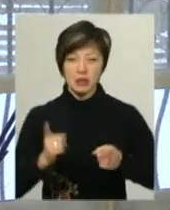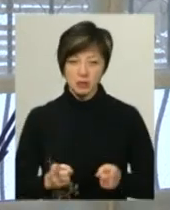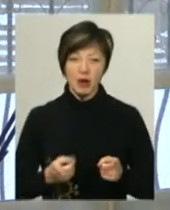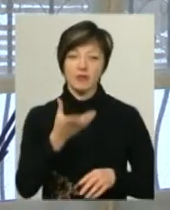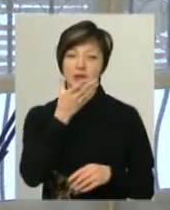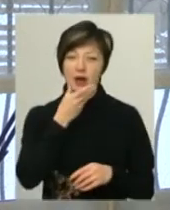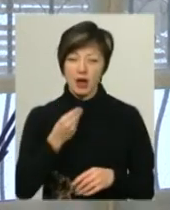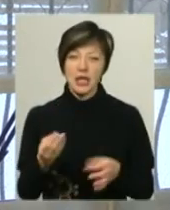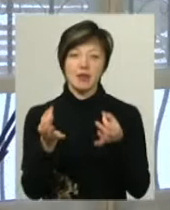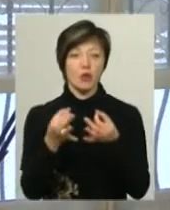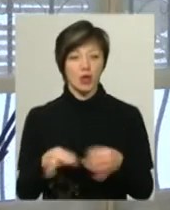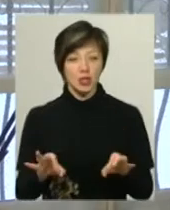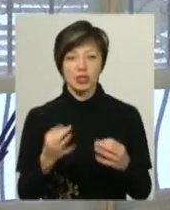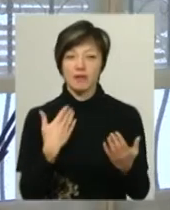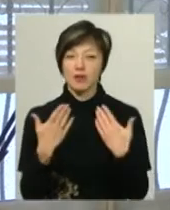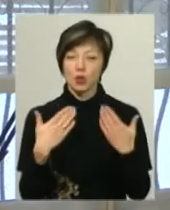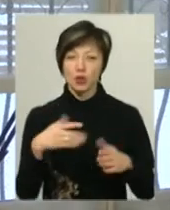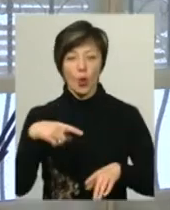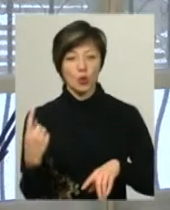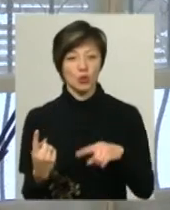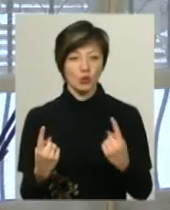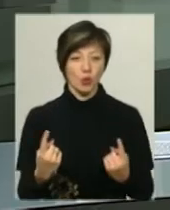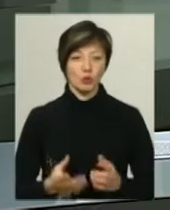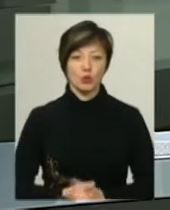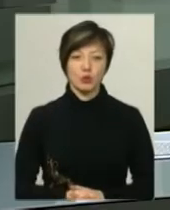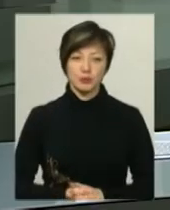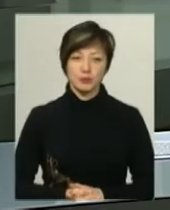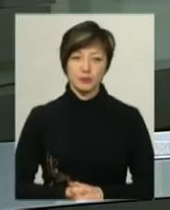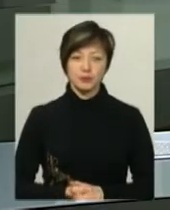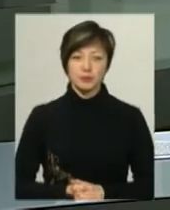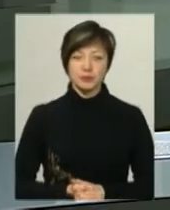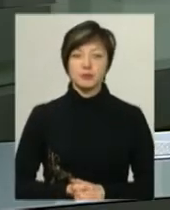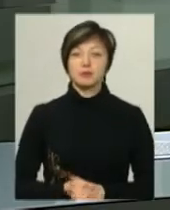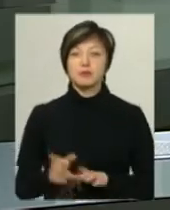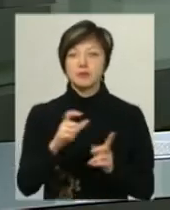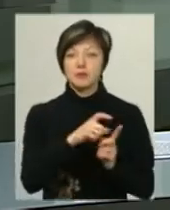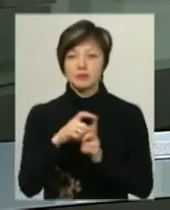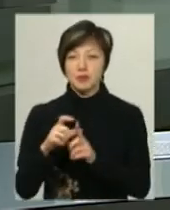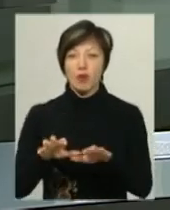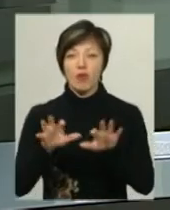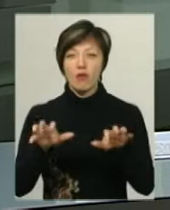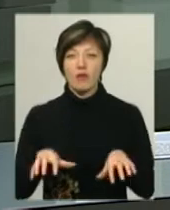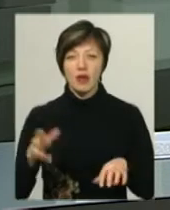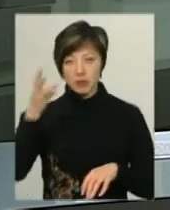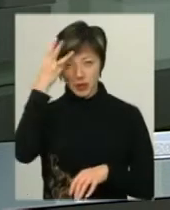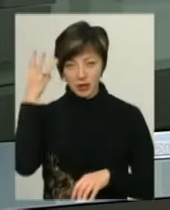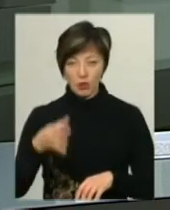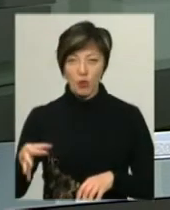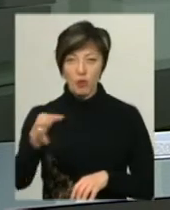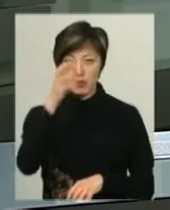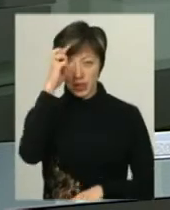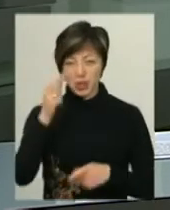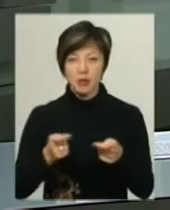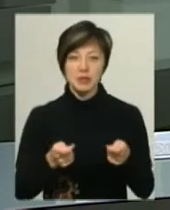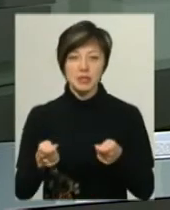гарне, демократичне відношення один до одного. За словами голови Хмельницької облдержадміністрації